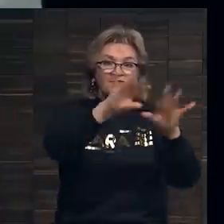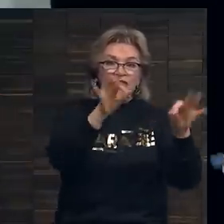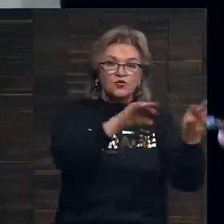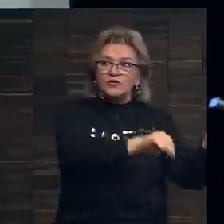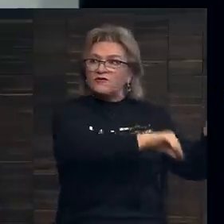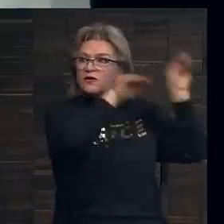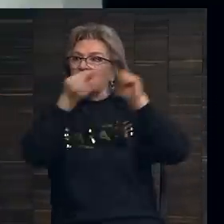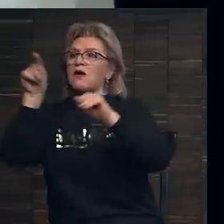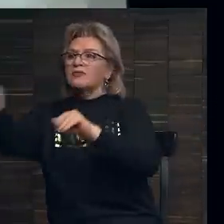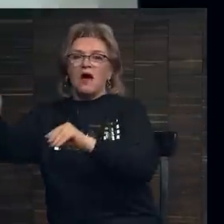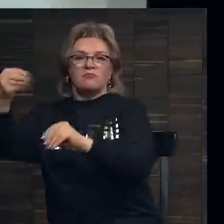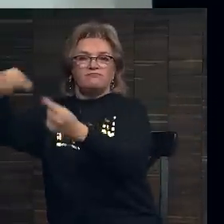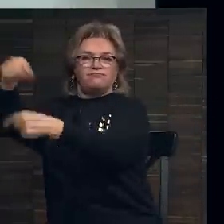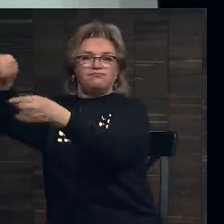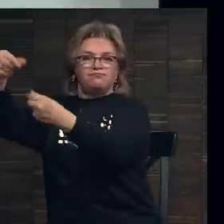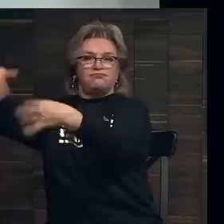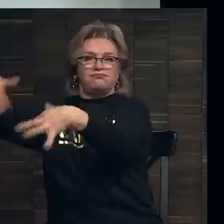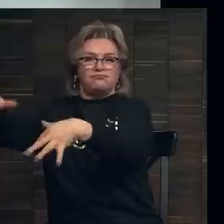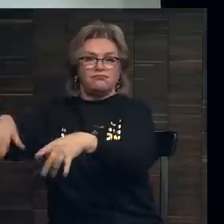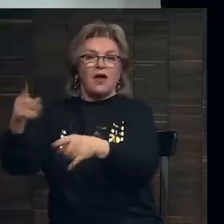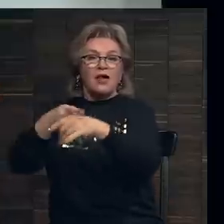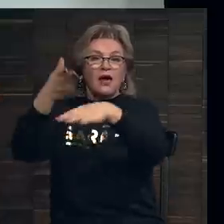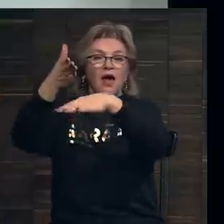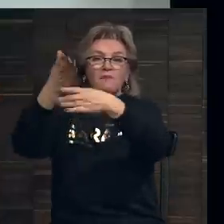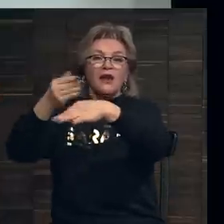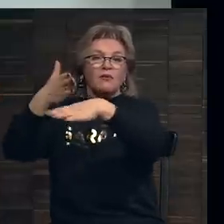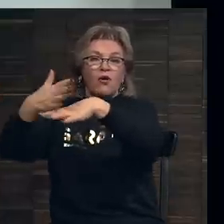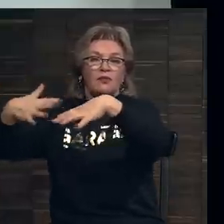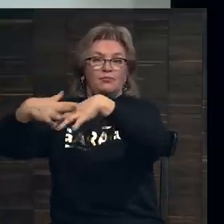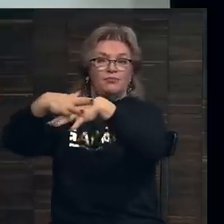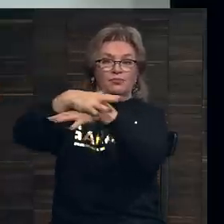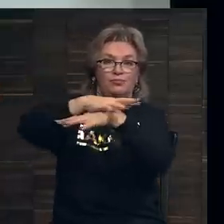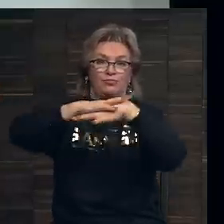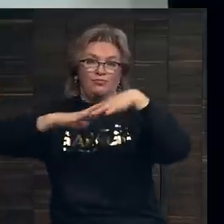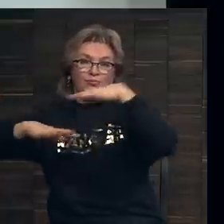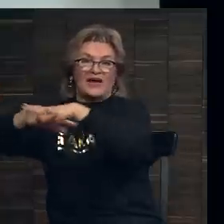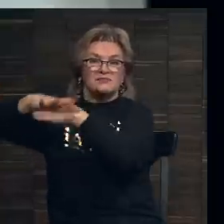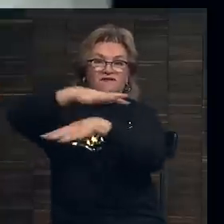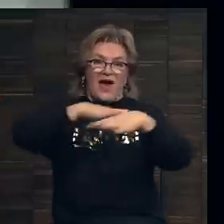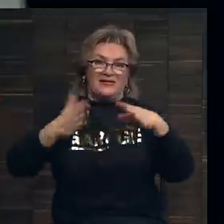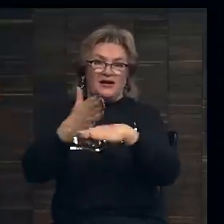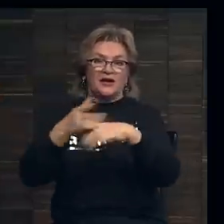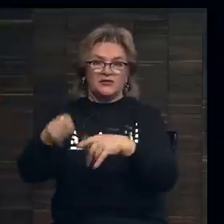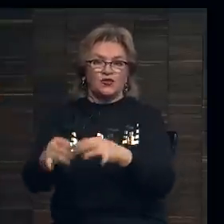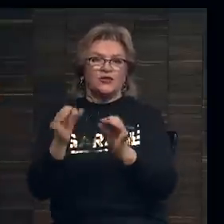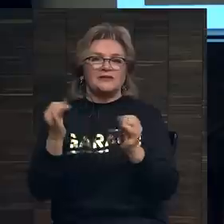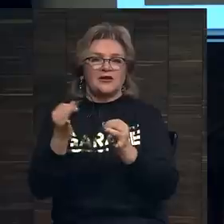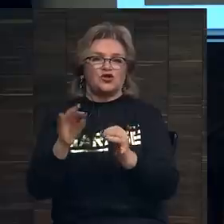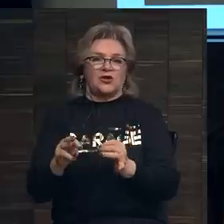искусства туда, где есть большие деньги. Так границы размываются. Вот этот исторический момент.